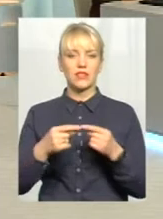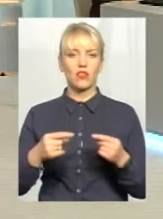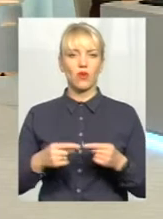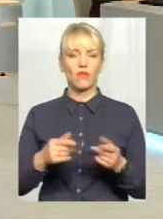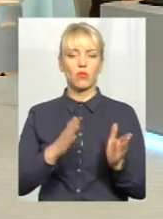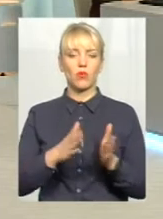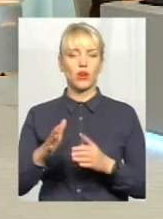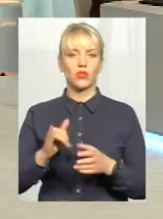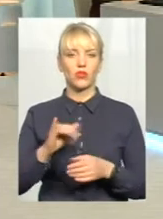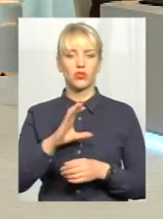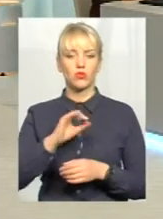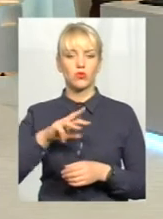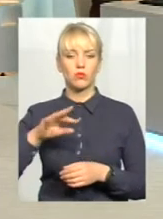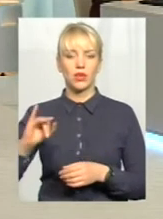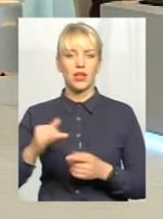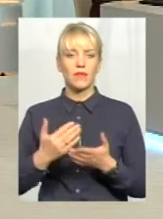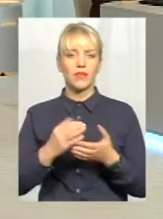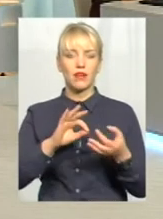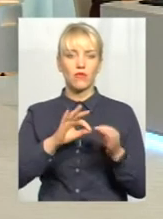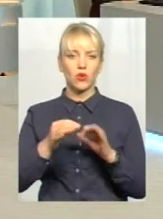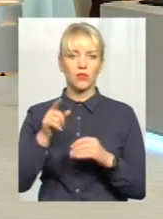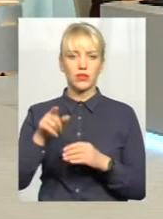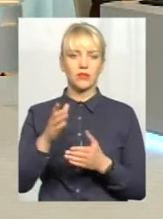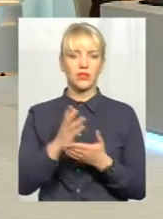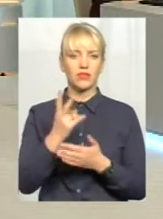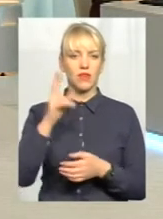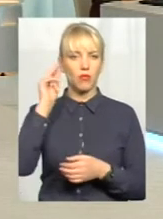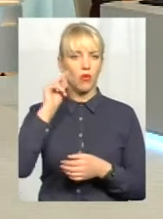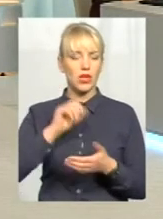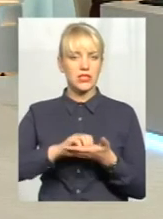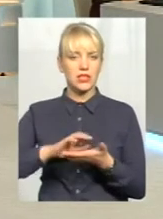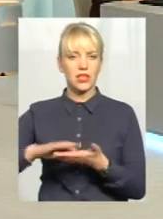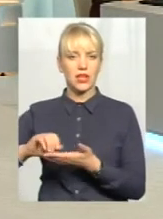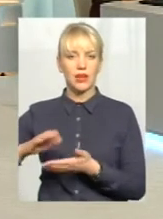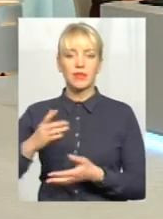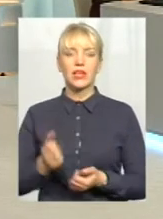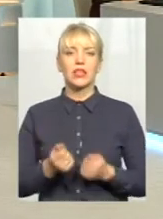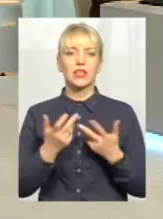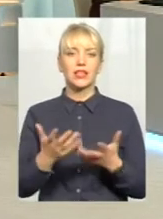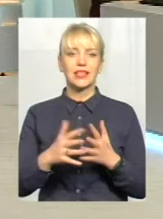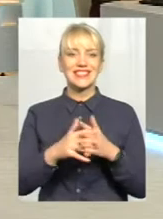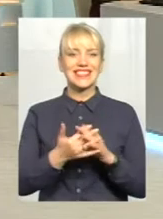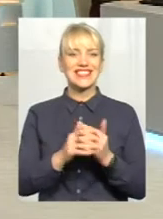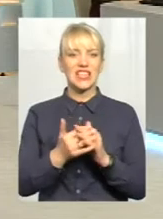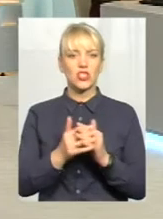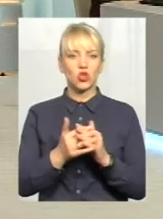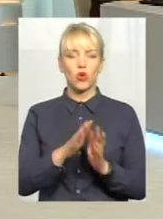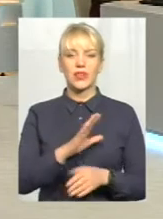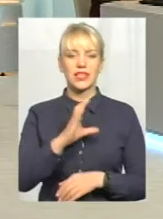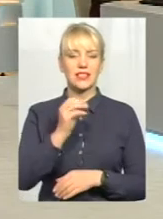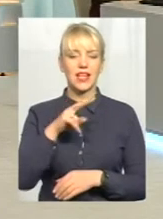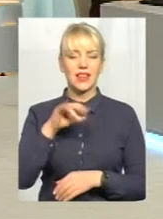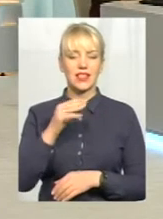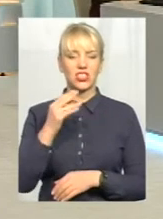Є формула, і з цією формулі є всього два показника. Це кількість сільського підкреслю, не селищного, не